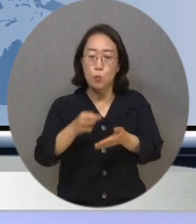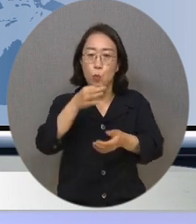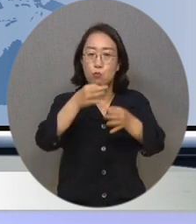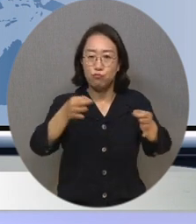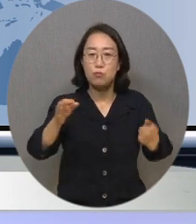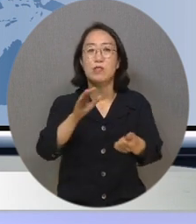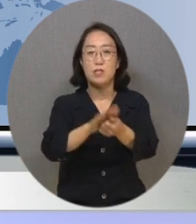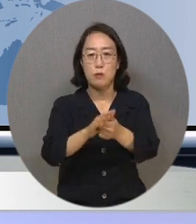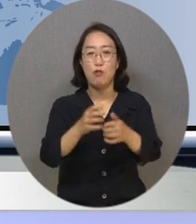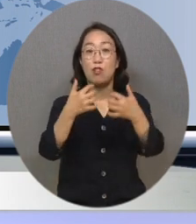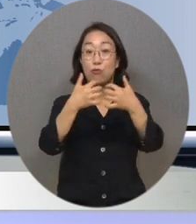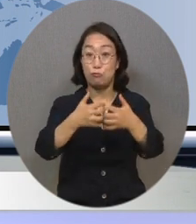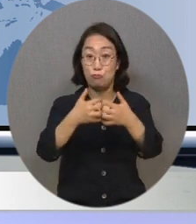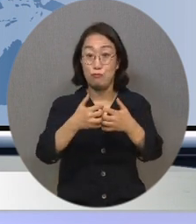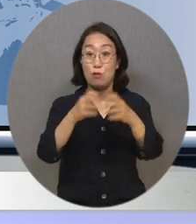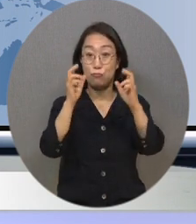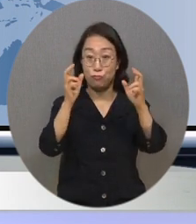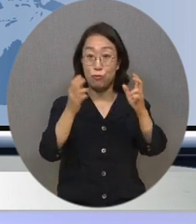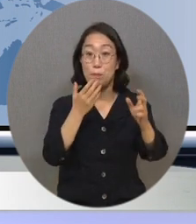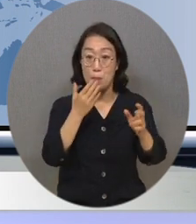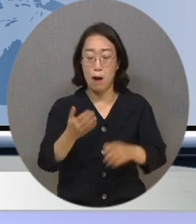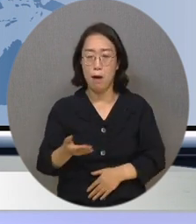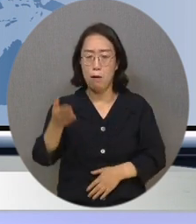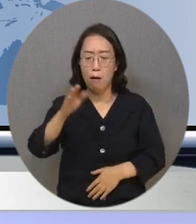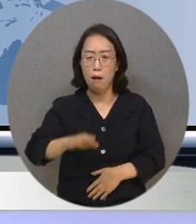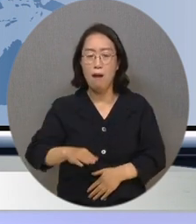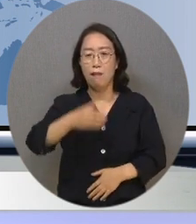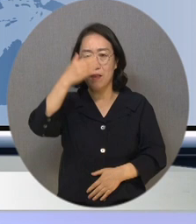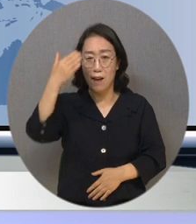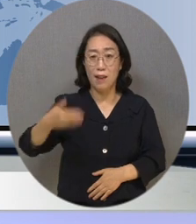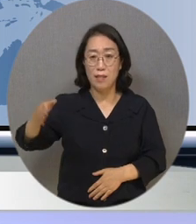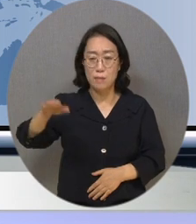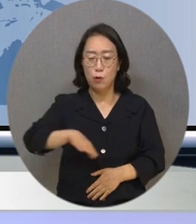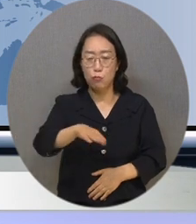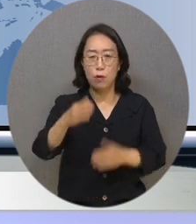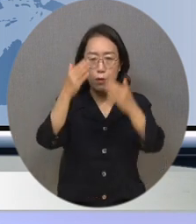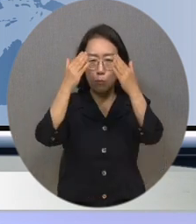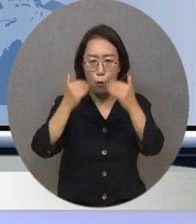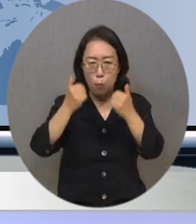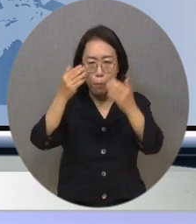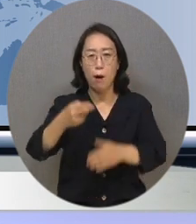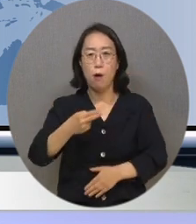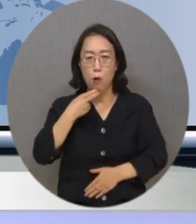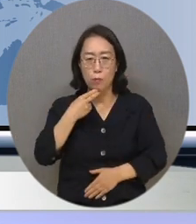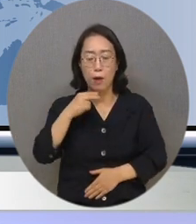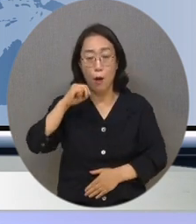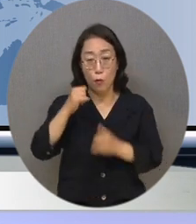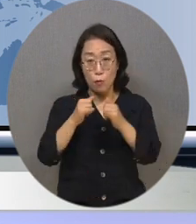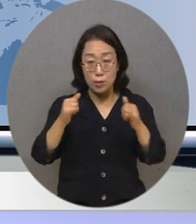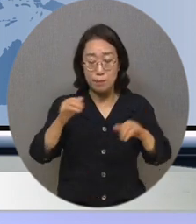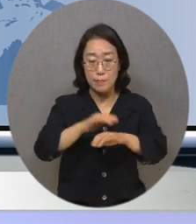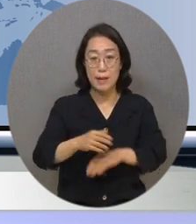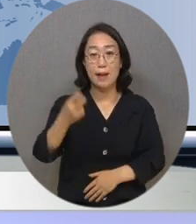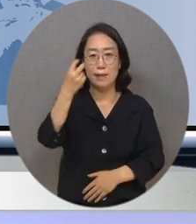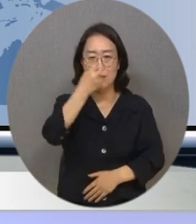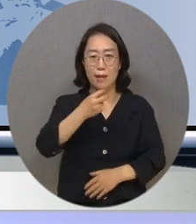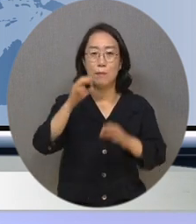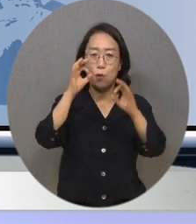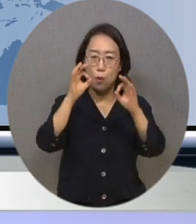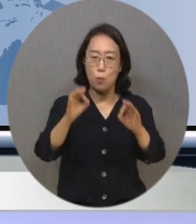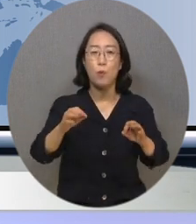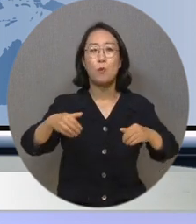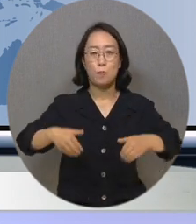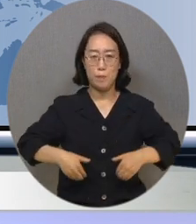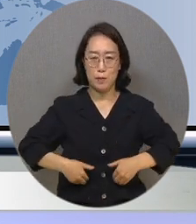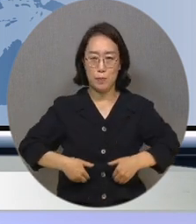반가운 소식이긴 하나 혹시나 우리가 놓치고 있는 사각지대의 이웃들은 없는지 살펴봐야 하는 때가